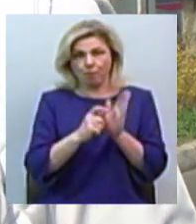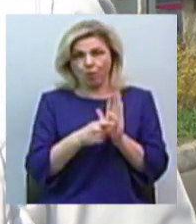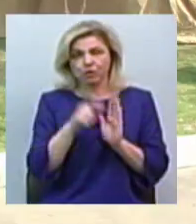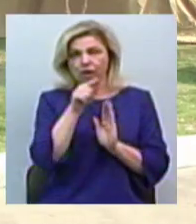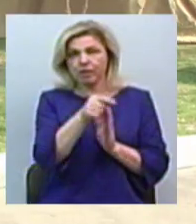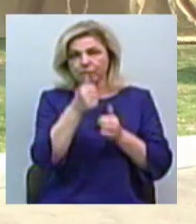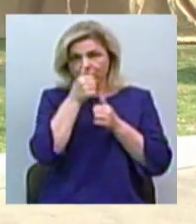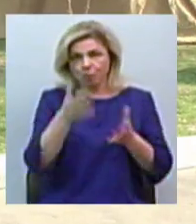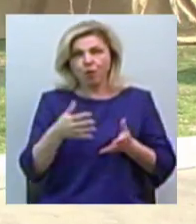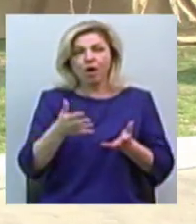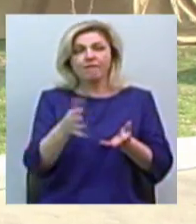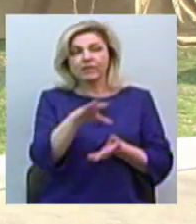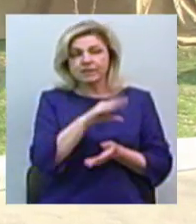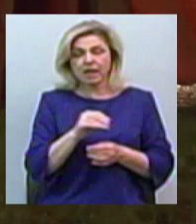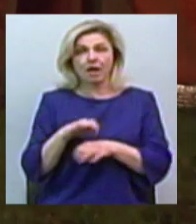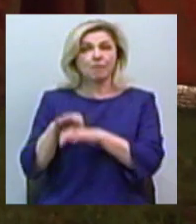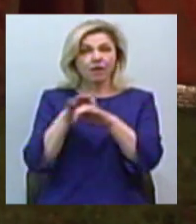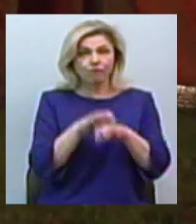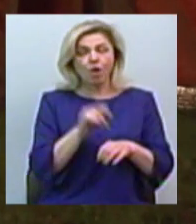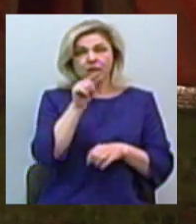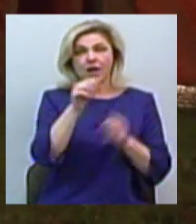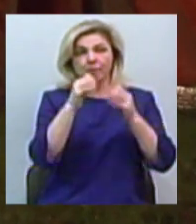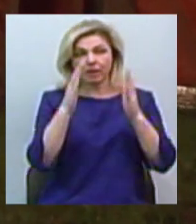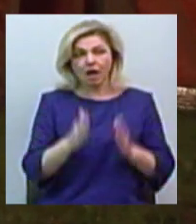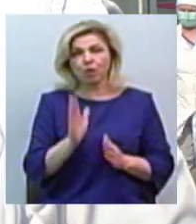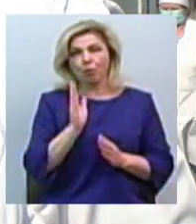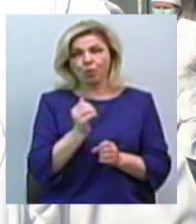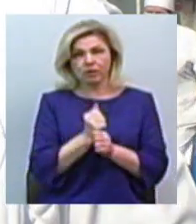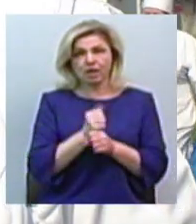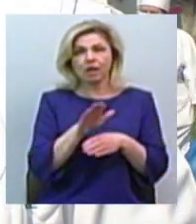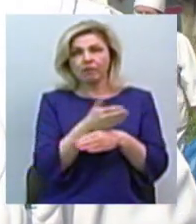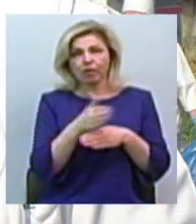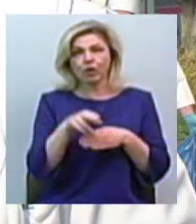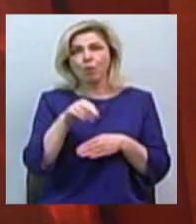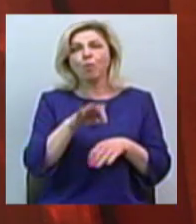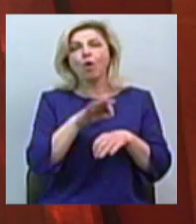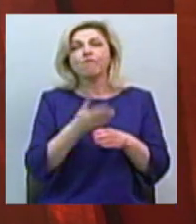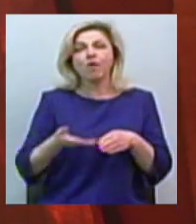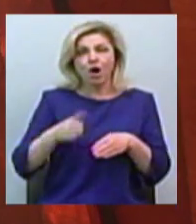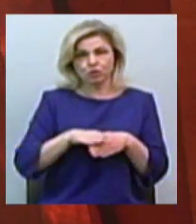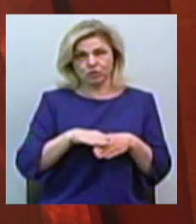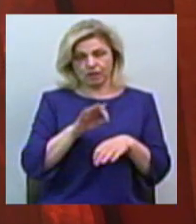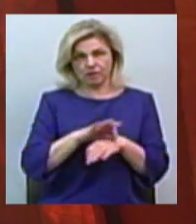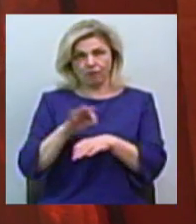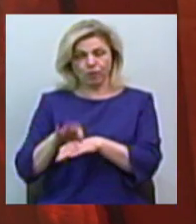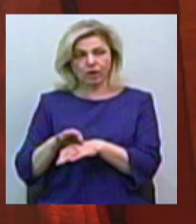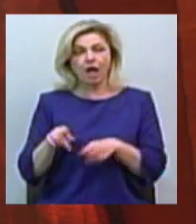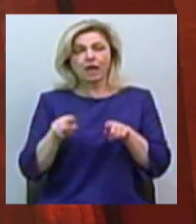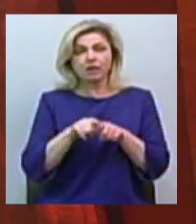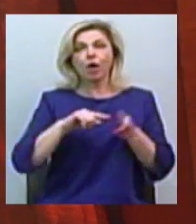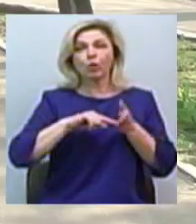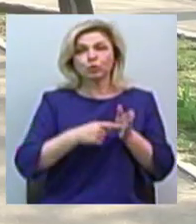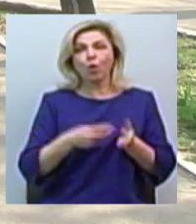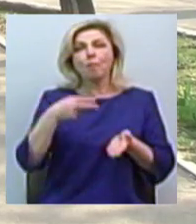всіх завозити, то в цьому наметі буде проходити сортування хворих по важкості захворювання. Подібні пункти розгорнули по всій